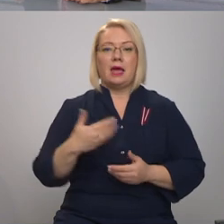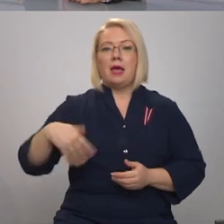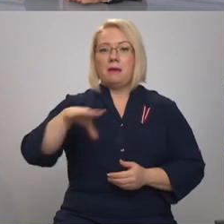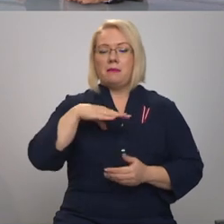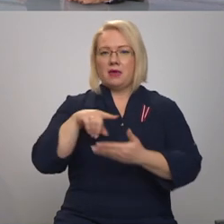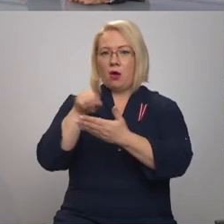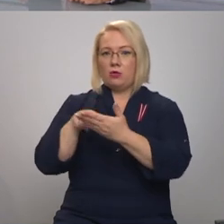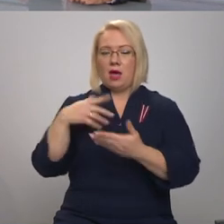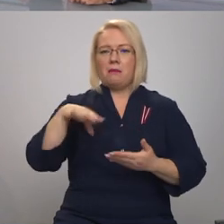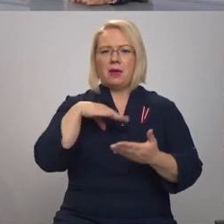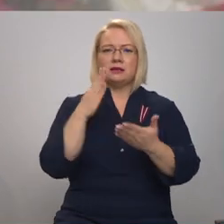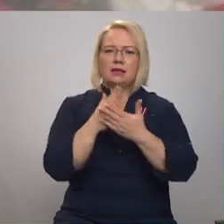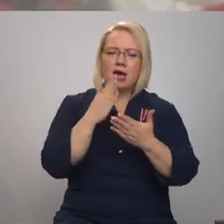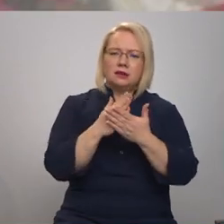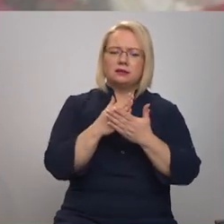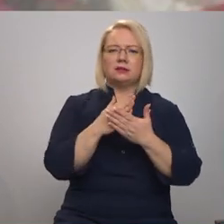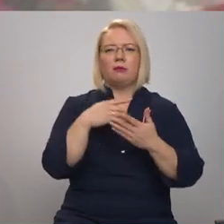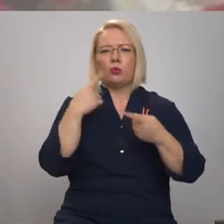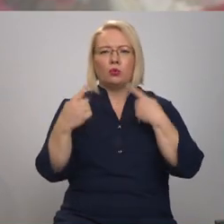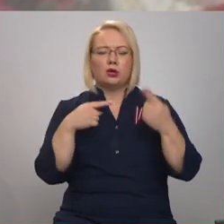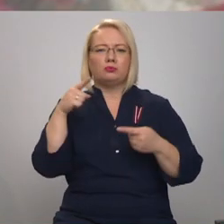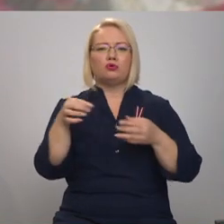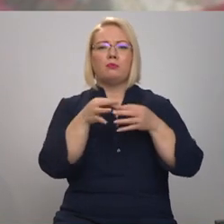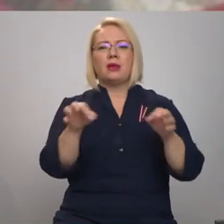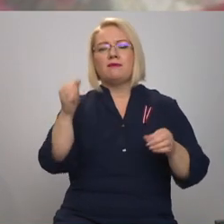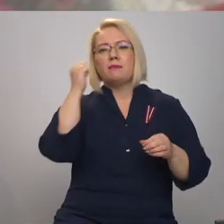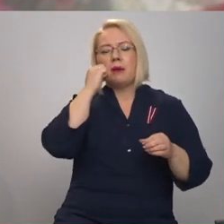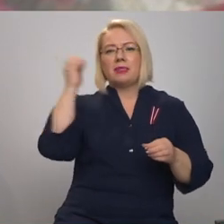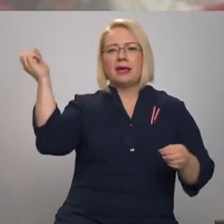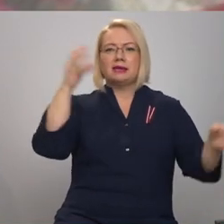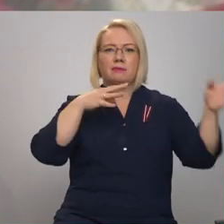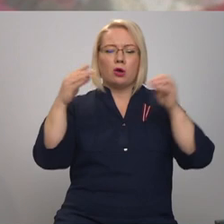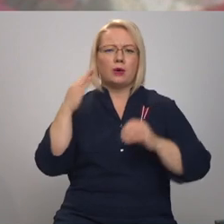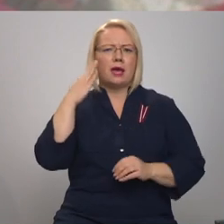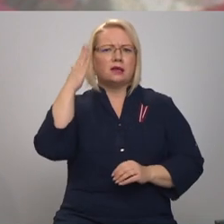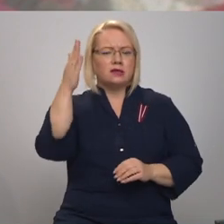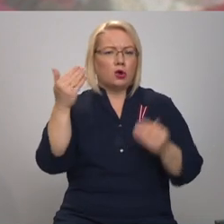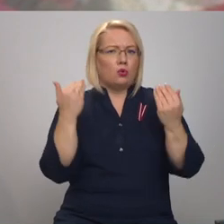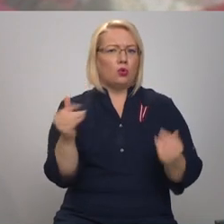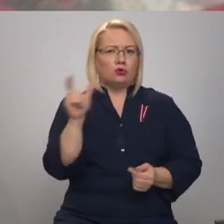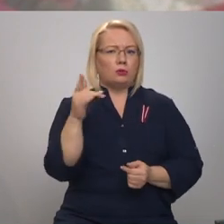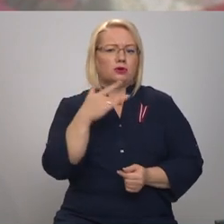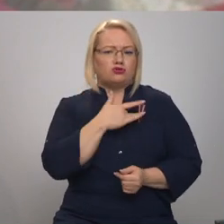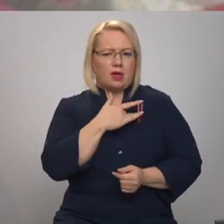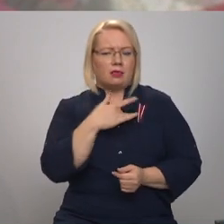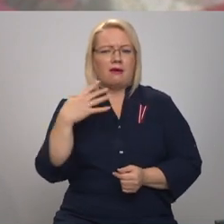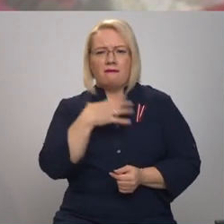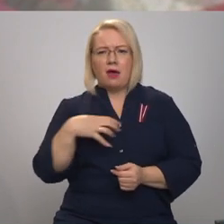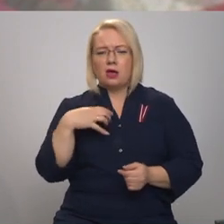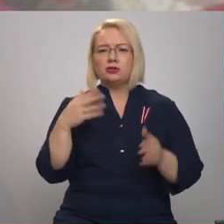laikā vairākāt īstenībā runājuši ar jums par šo brīvības piemeneka izgaismošanas ieceri. Šobrīd šķiet, ka vajadzētu būt